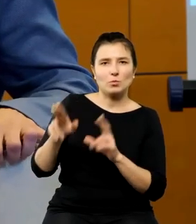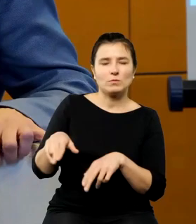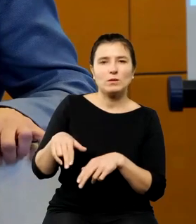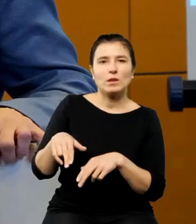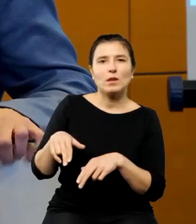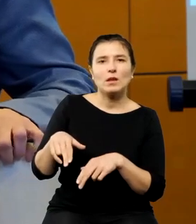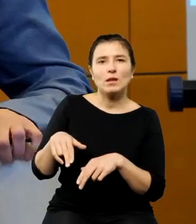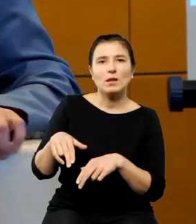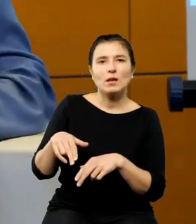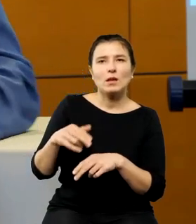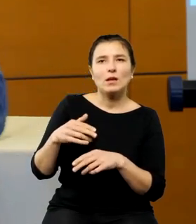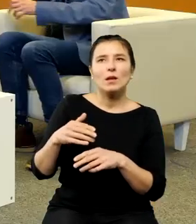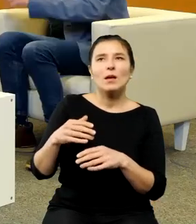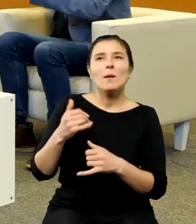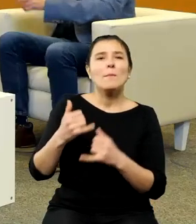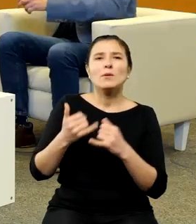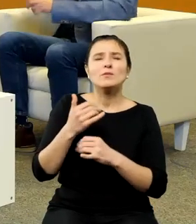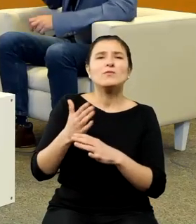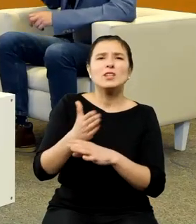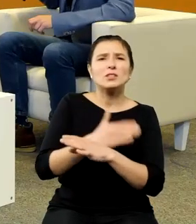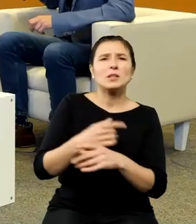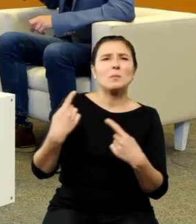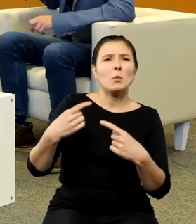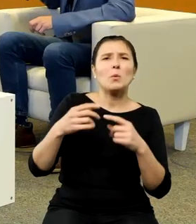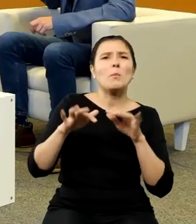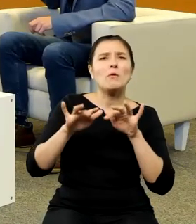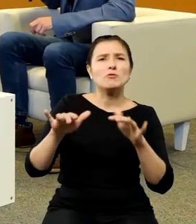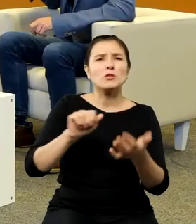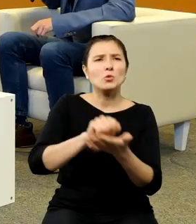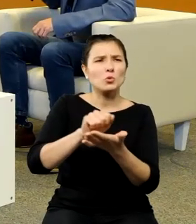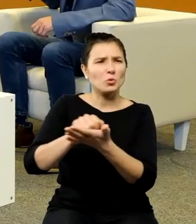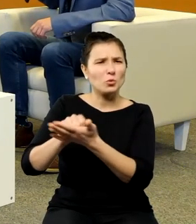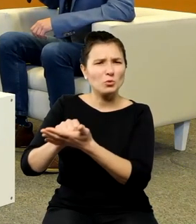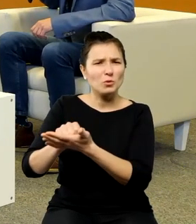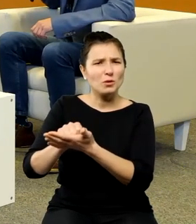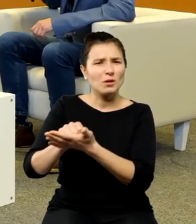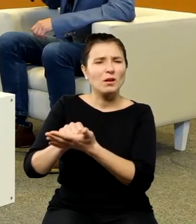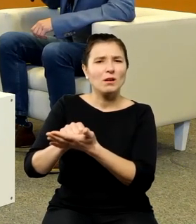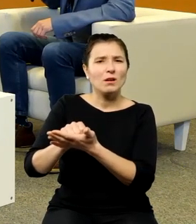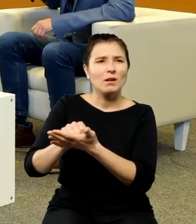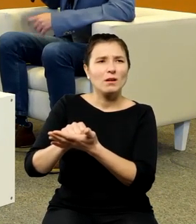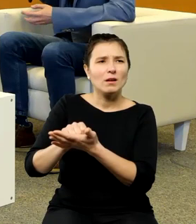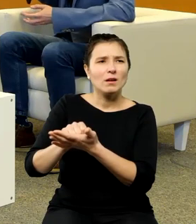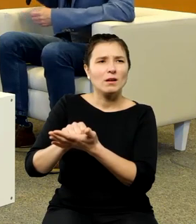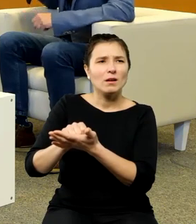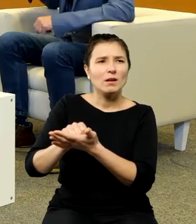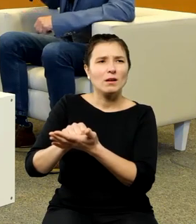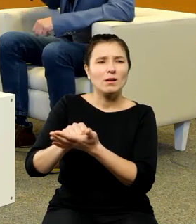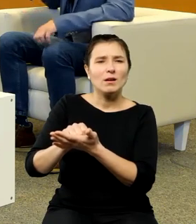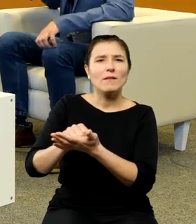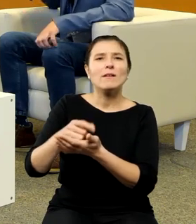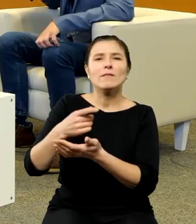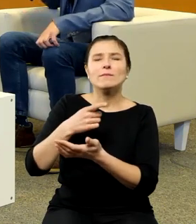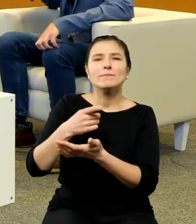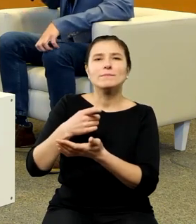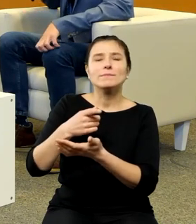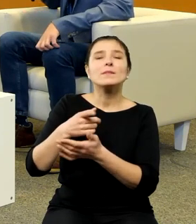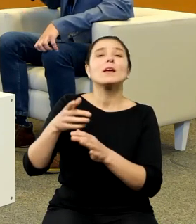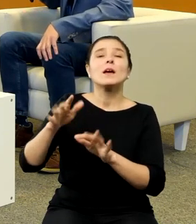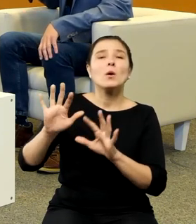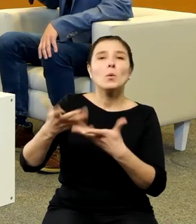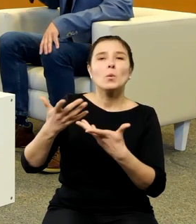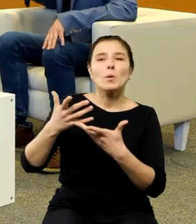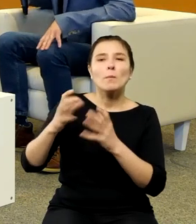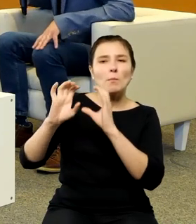druku w językach wernakularnych był znacznie szerszy i w zasadzie jakby się uprzeć można powiedzieć że Kopernik po